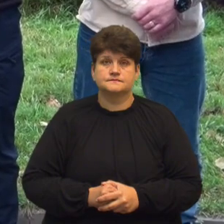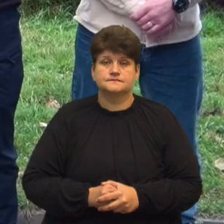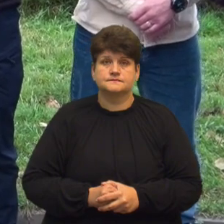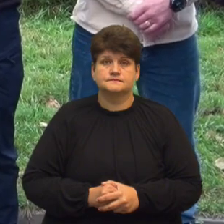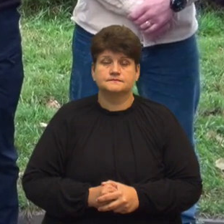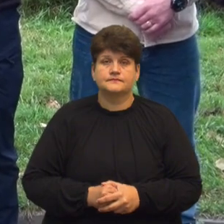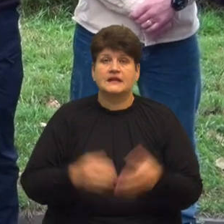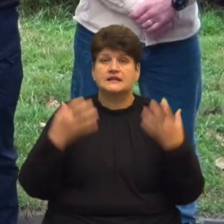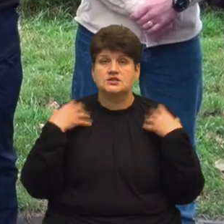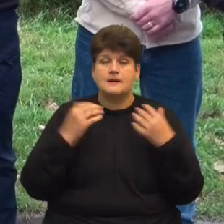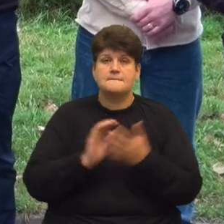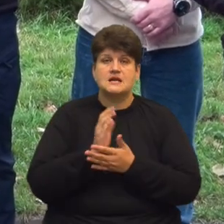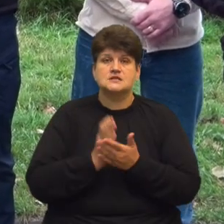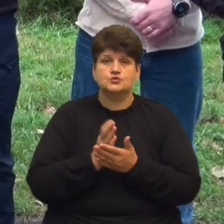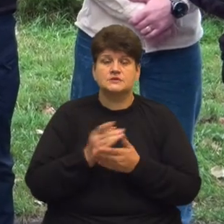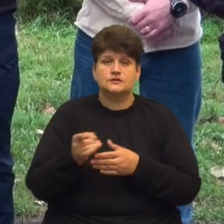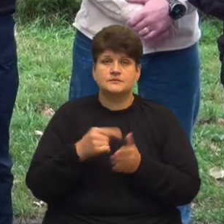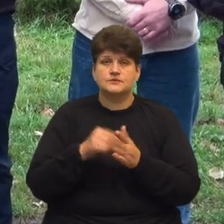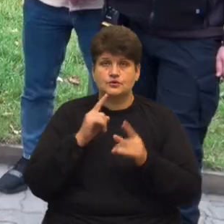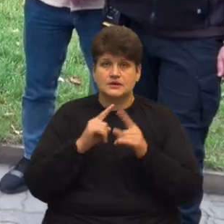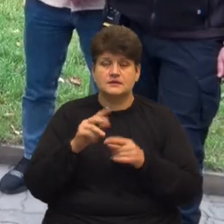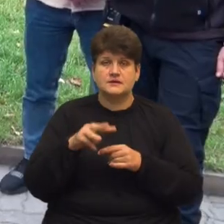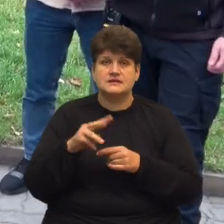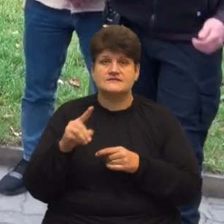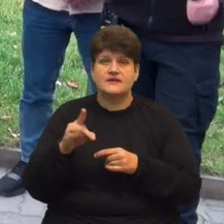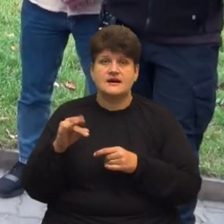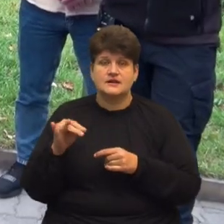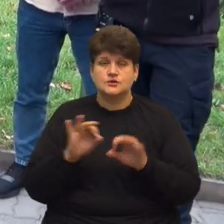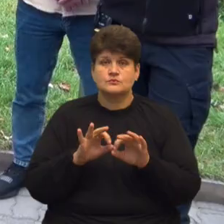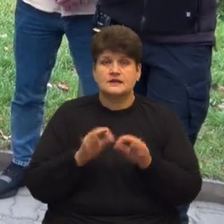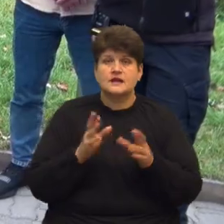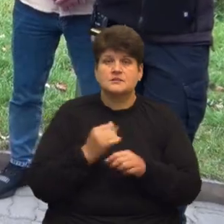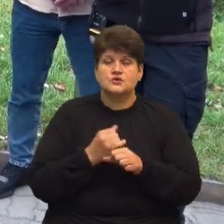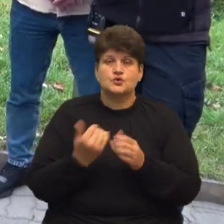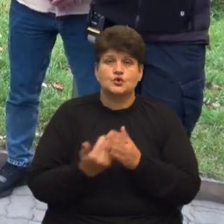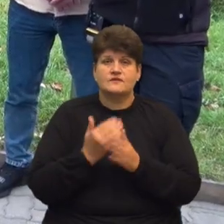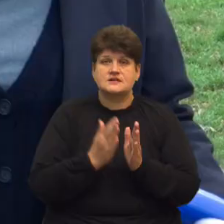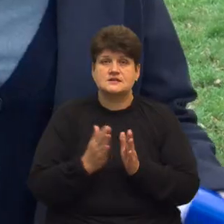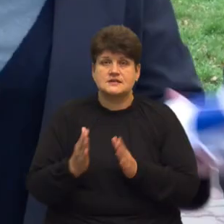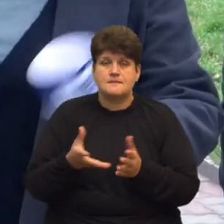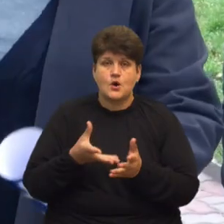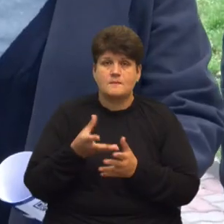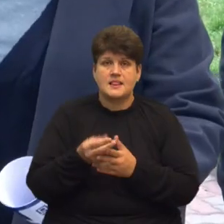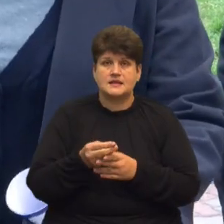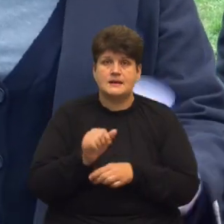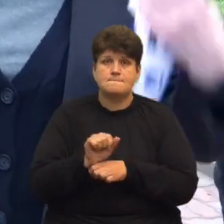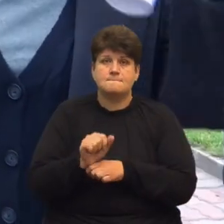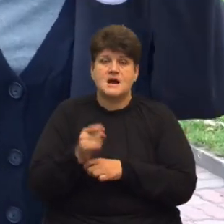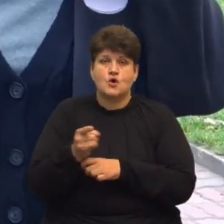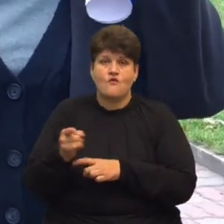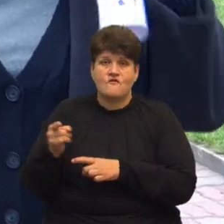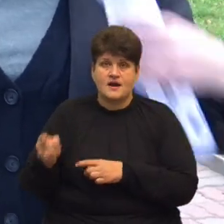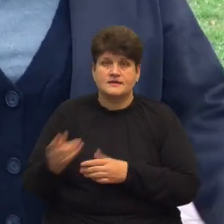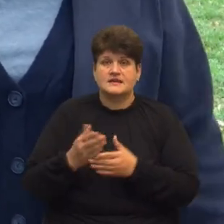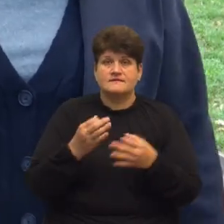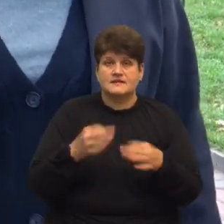Начальниця прислужби Тернопільської міської ради Мар'яна Зварич розповідає, як працює нова система оплати паркування Є вільне паркувачне місце,